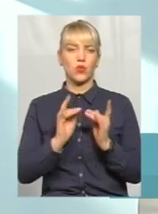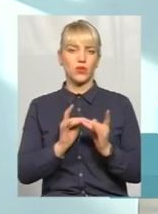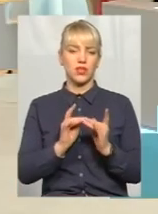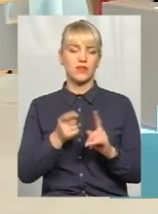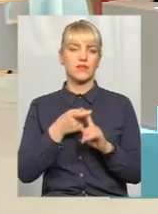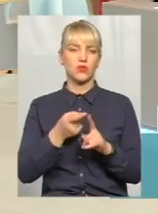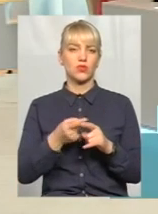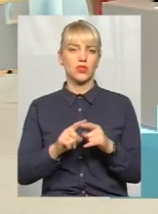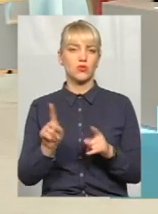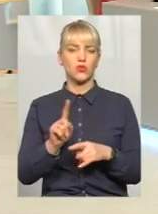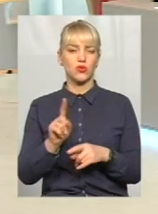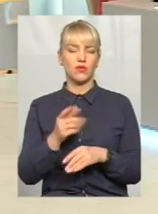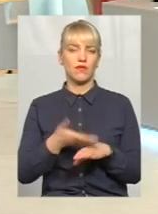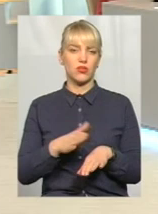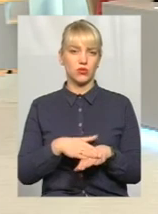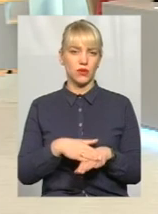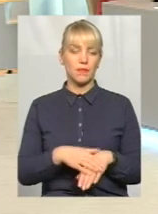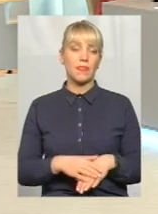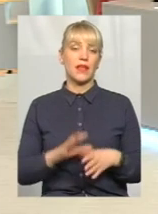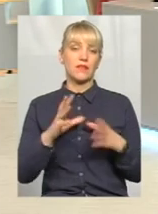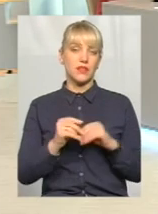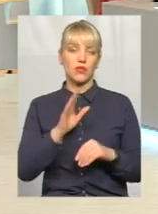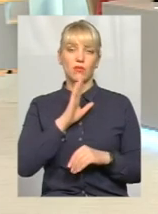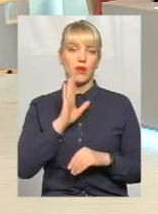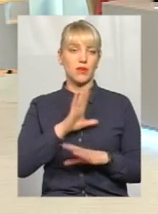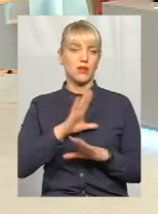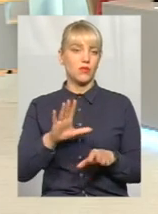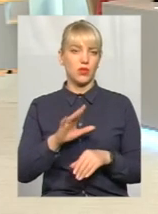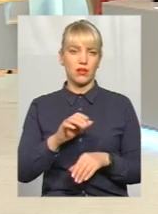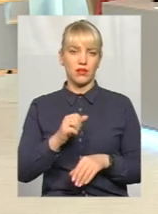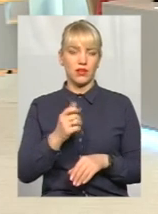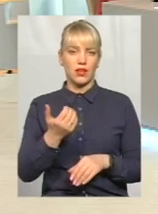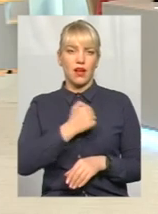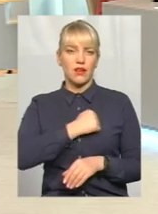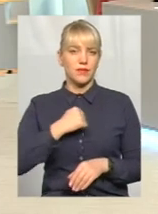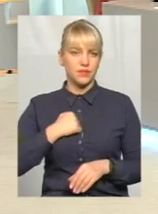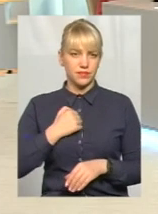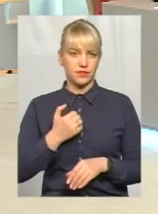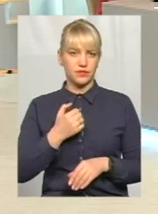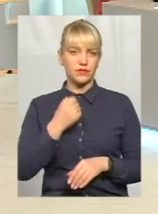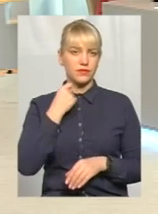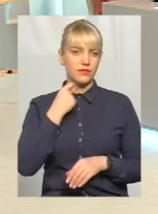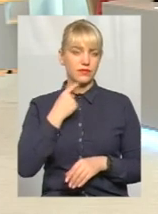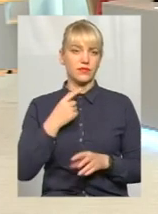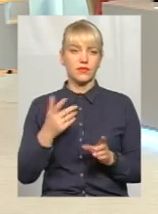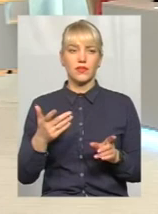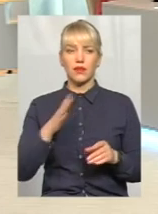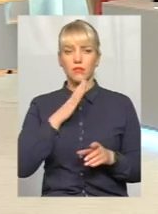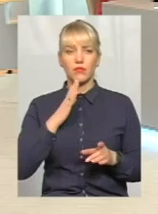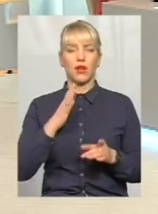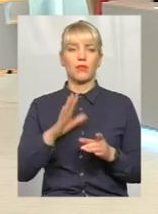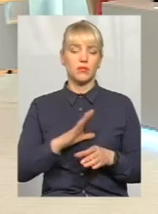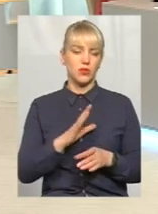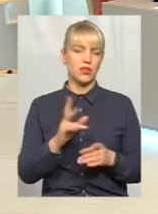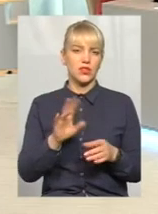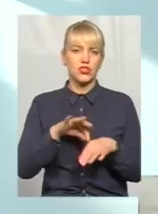знаходяться в школі-інтернаті. Загалом мама не була з лісною алкоголічкою, мама не була з лісною мамою, яка жорстоко